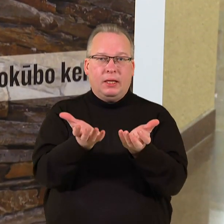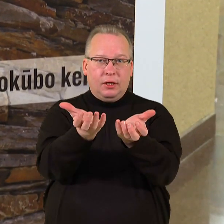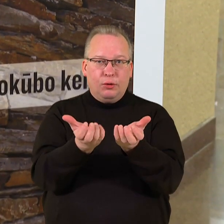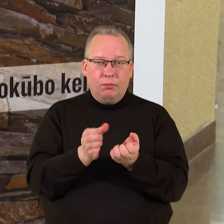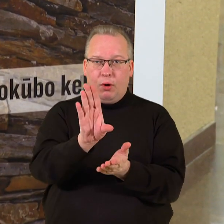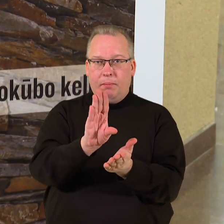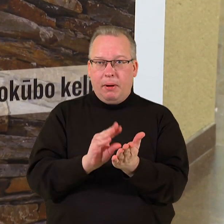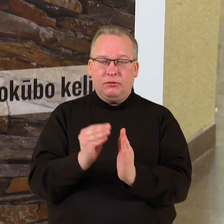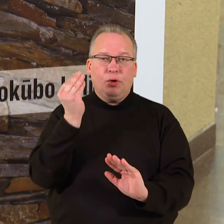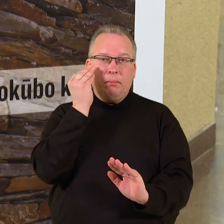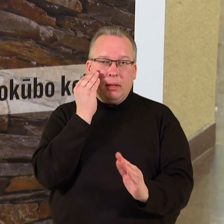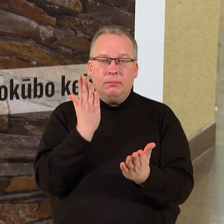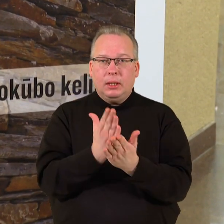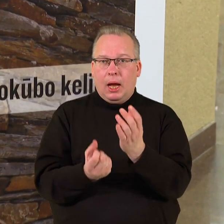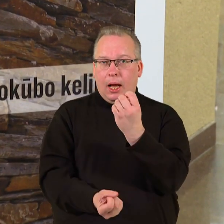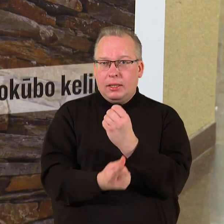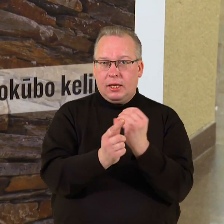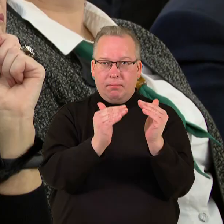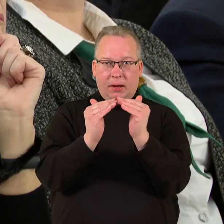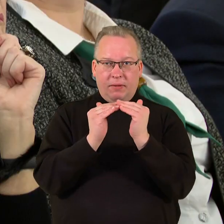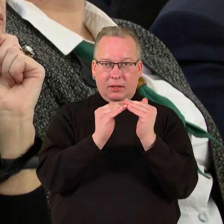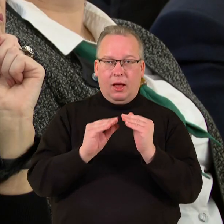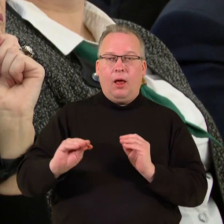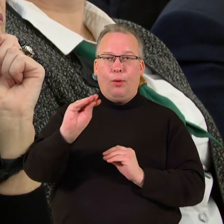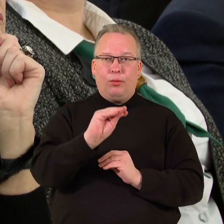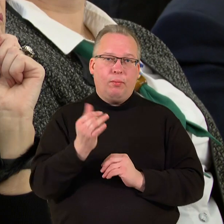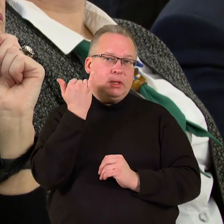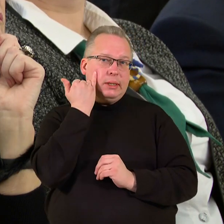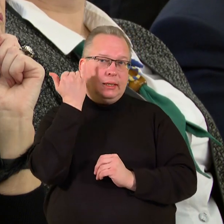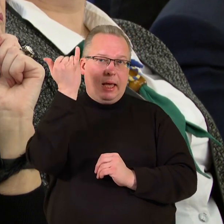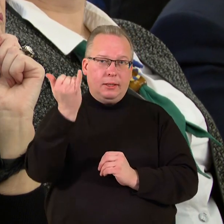Tam tikra prasme juose užgymė ir vieningos Europos idėją.